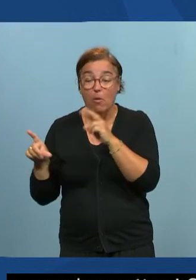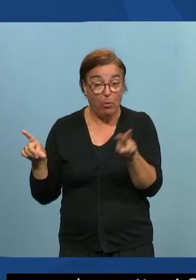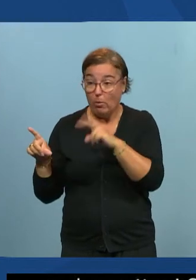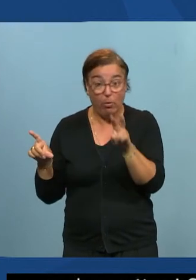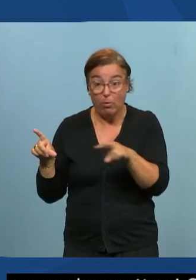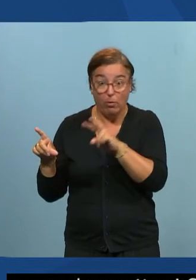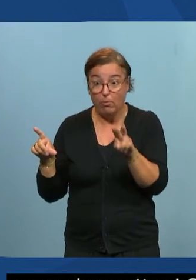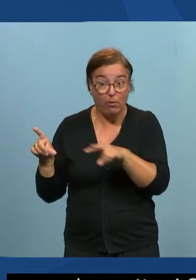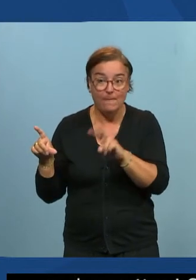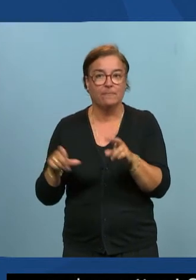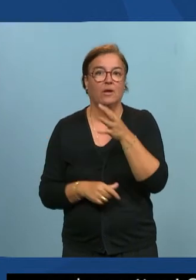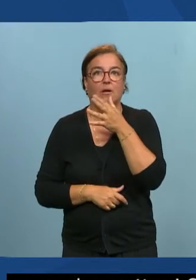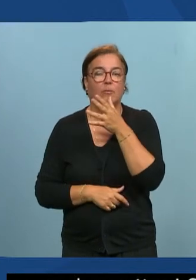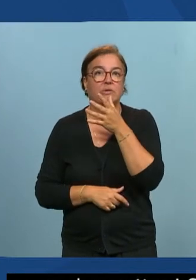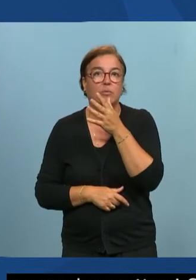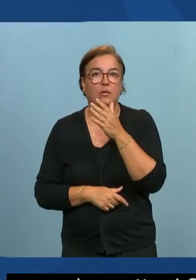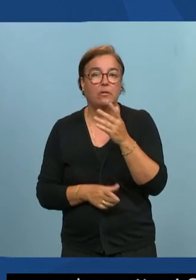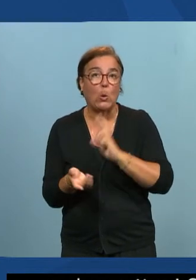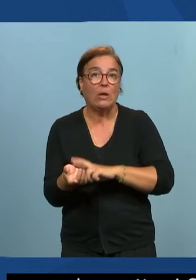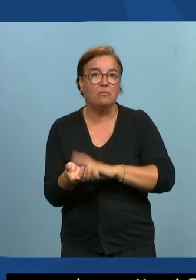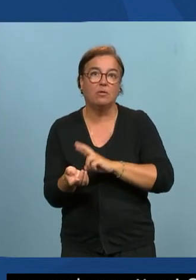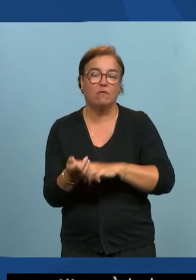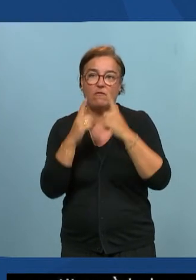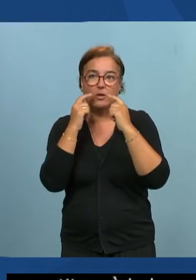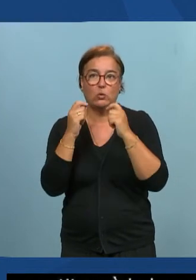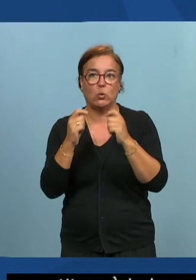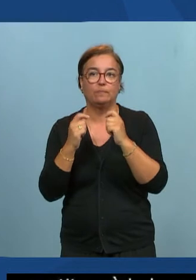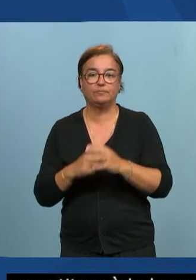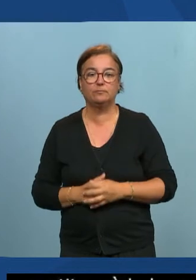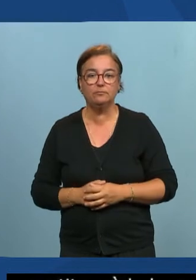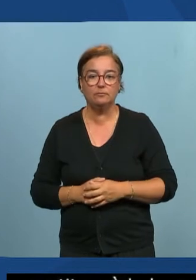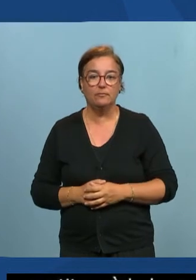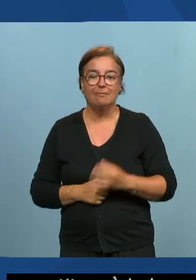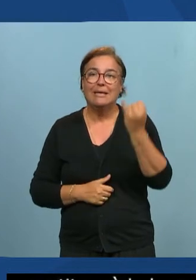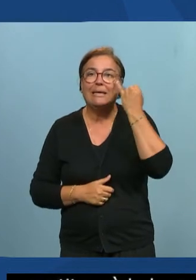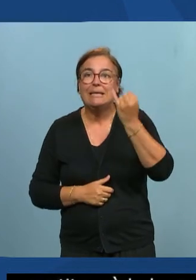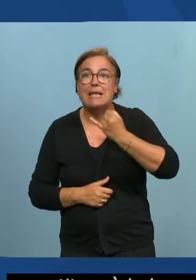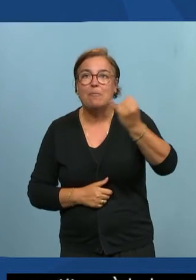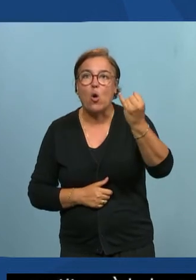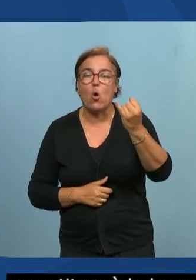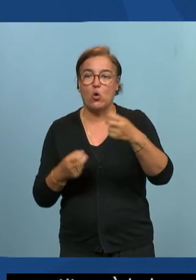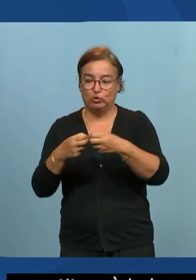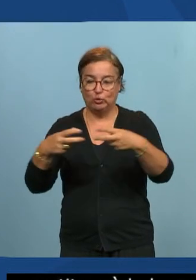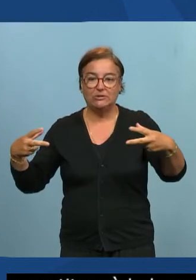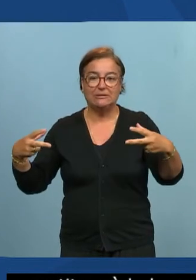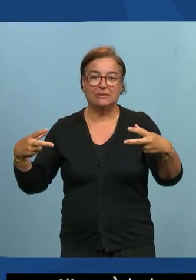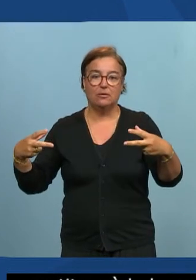folle et vous mettez des chrétiens usifs partout c'est difficile à lire réellement donc idéalement les sous-titres devront être sur